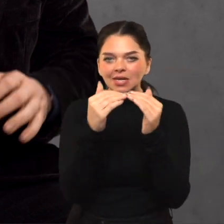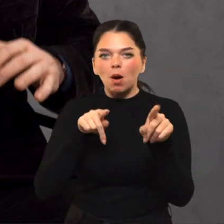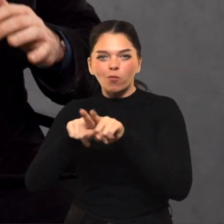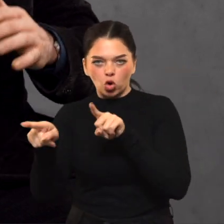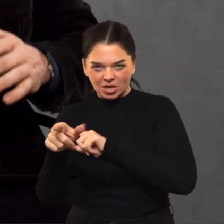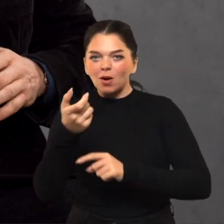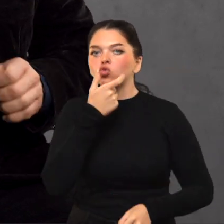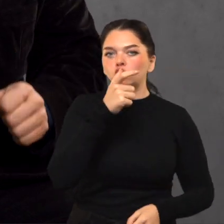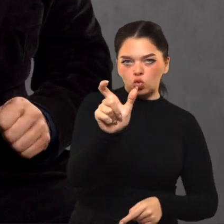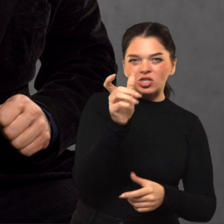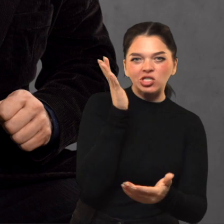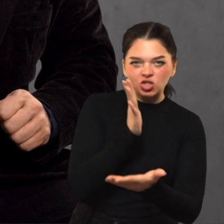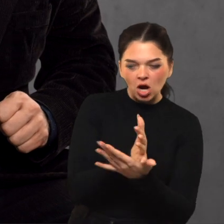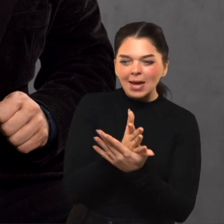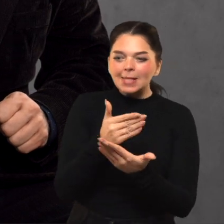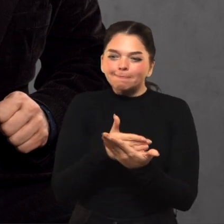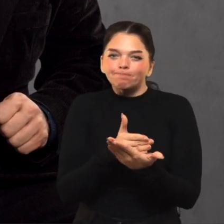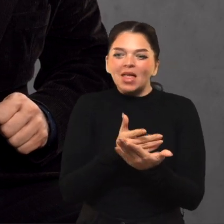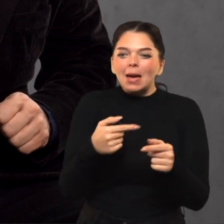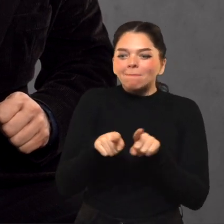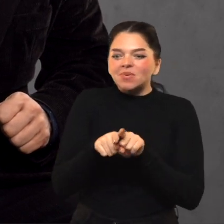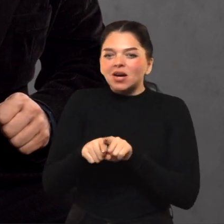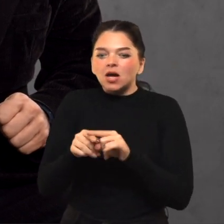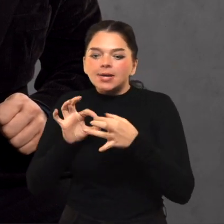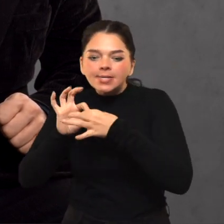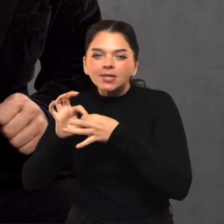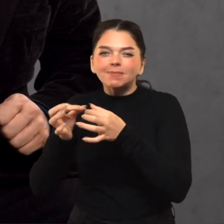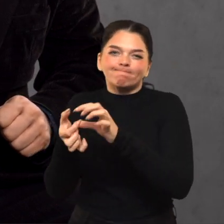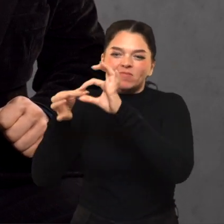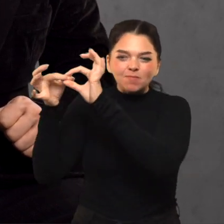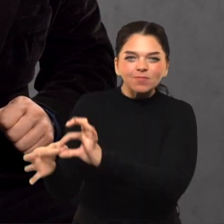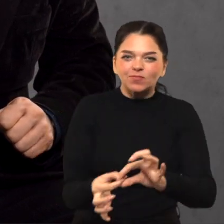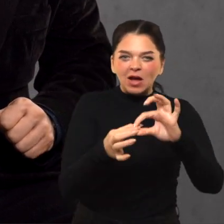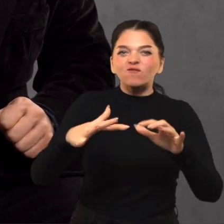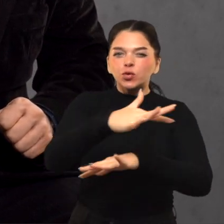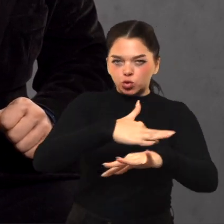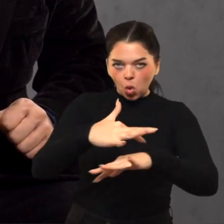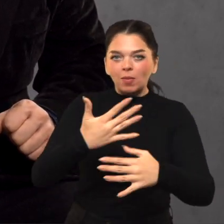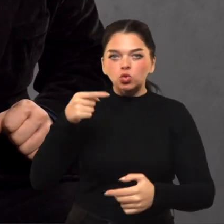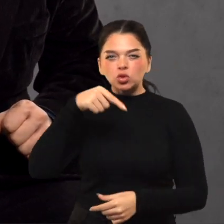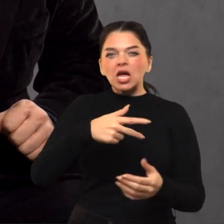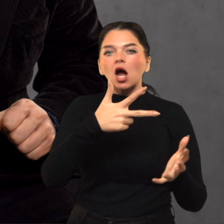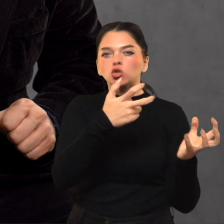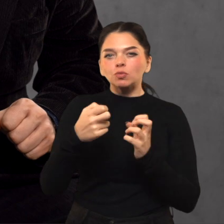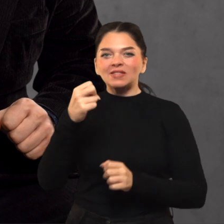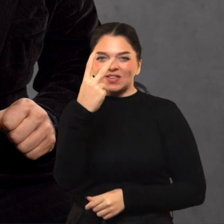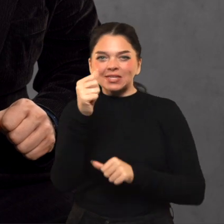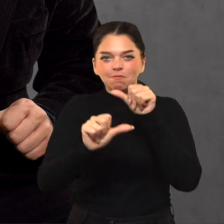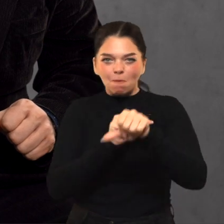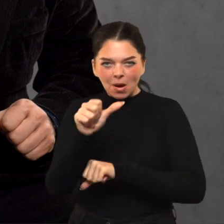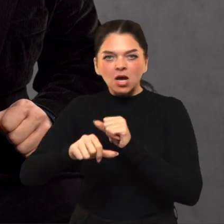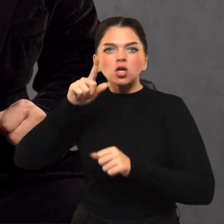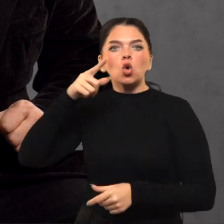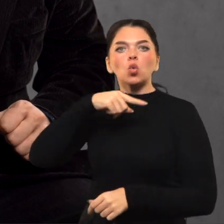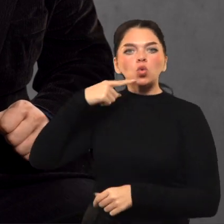pakreipta, jinai atakavo visuomenės. Juk 1812 metais Rusijos